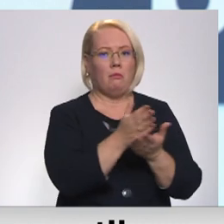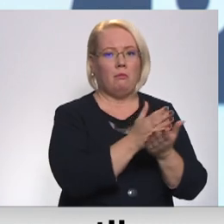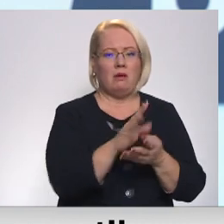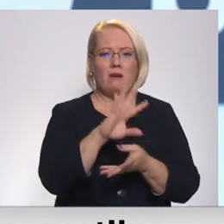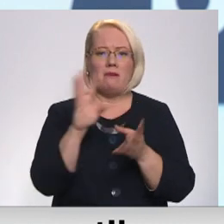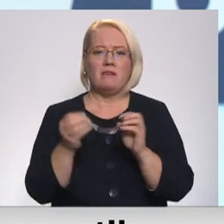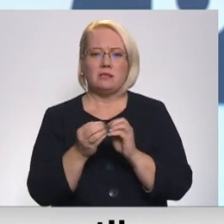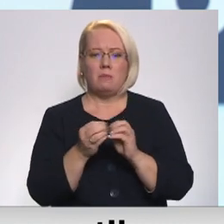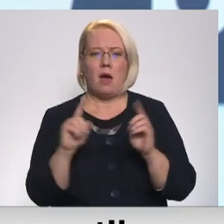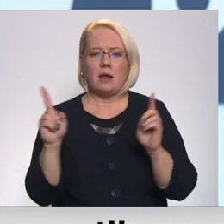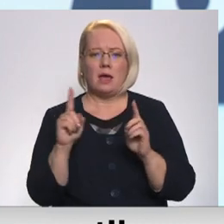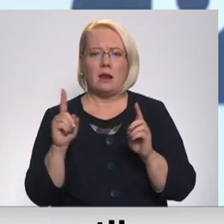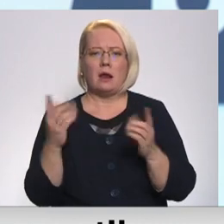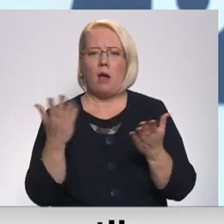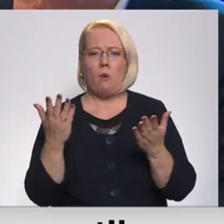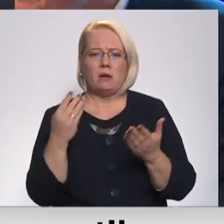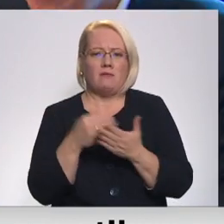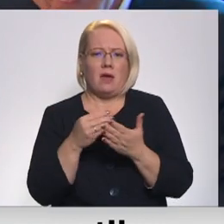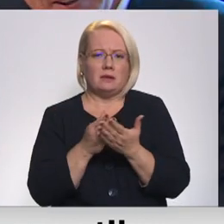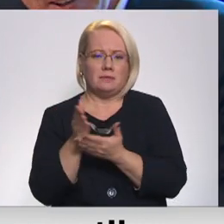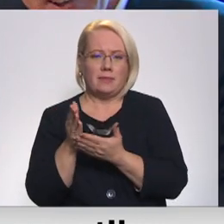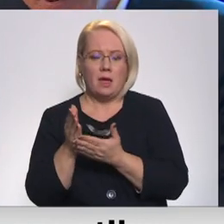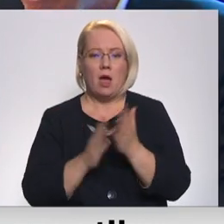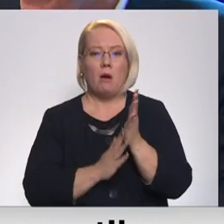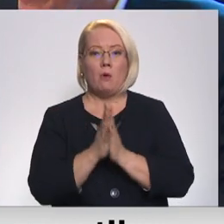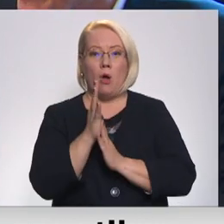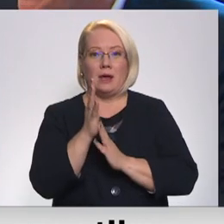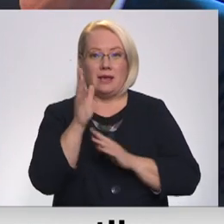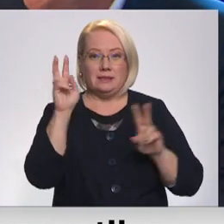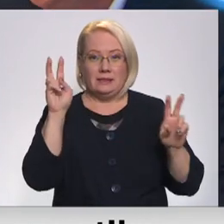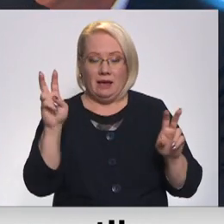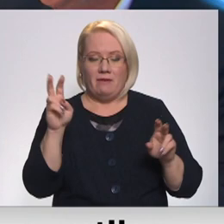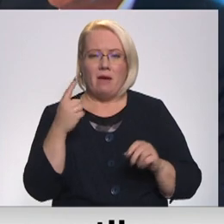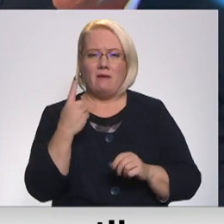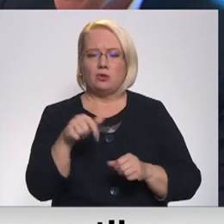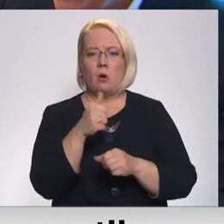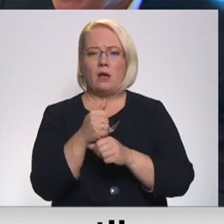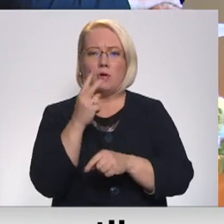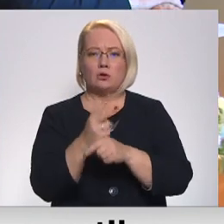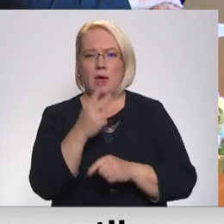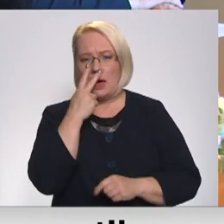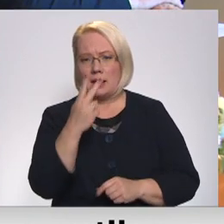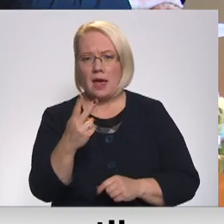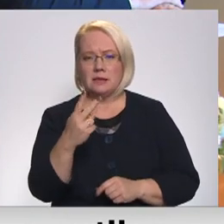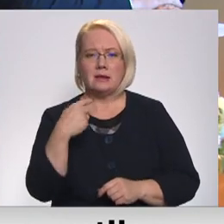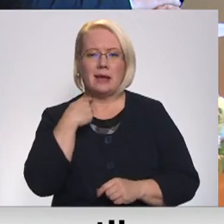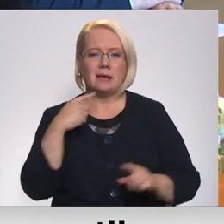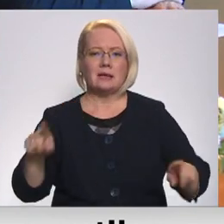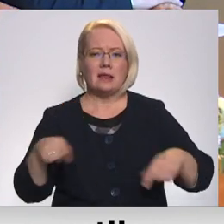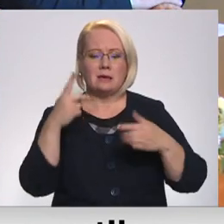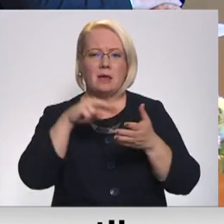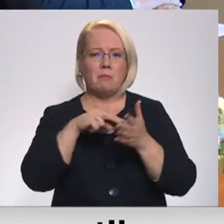vispār airi ir vai nav paņemti līdzi. Progresīvie, kā nākamās valdības vienu no uzdevumiem, redz apturētā Rīgas attīstības